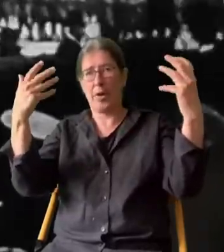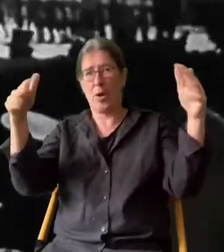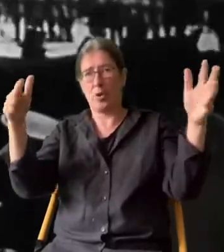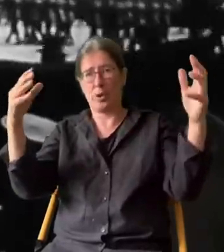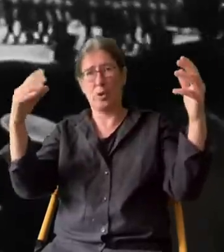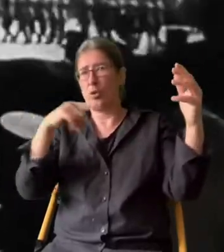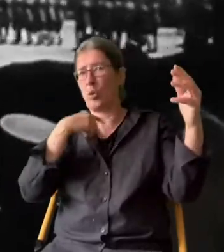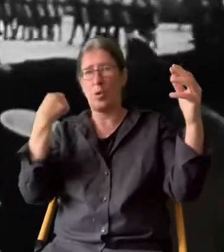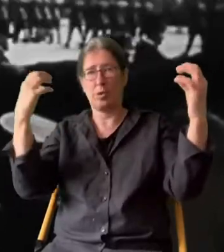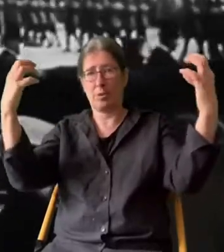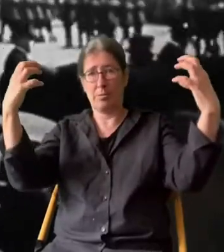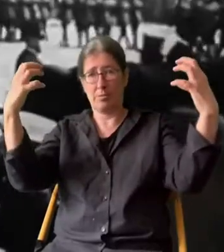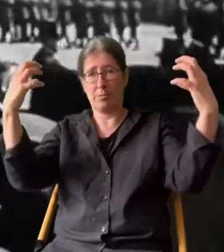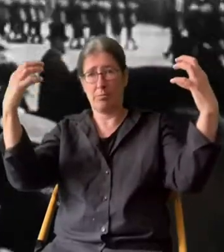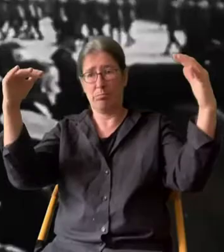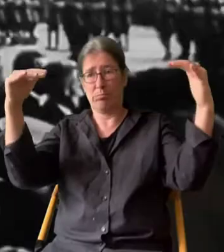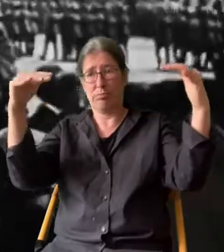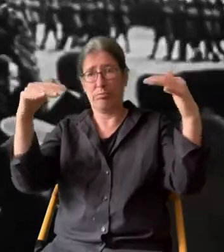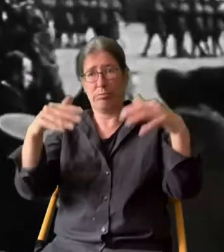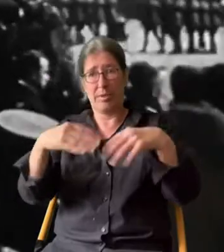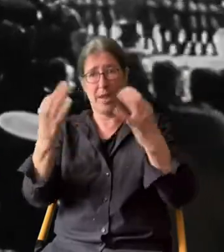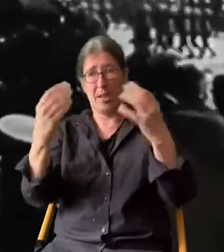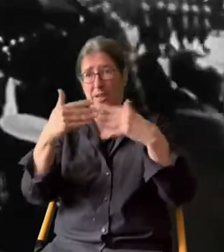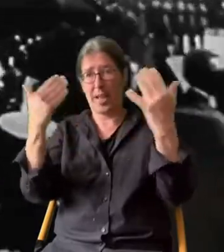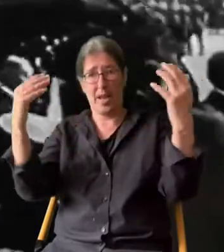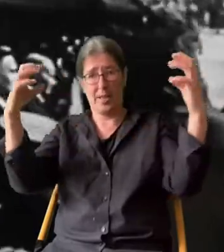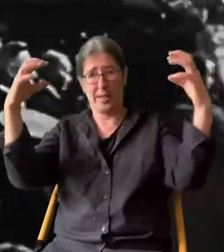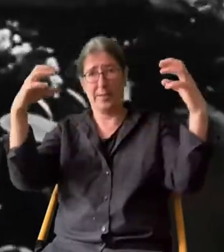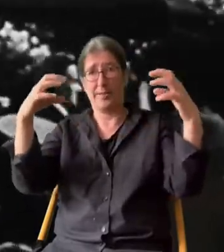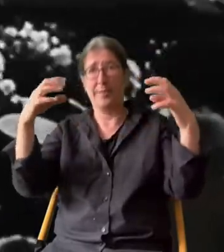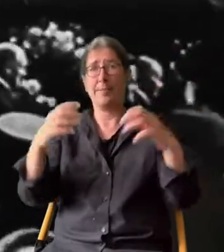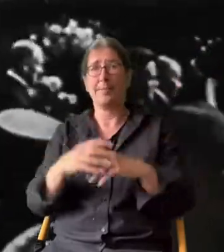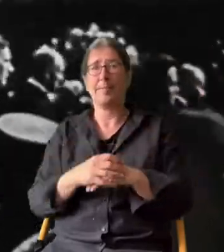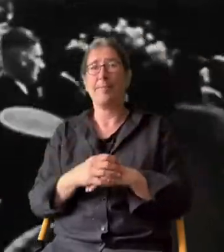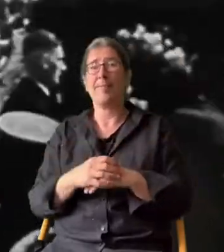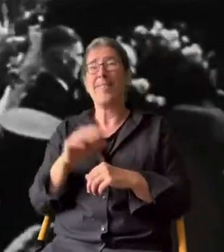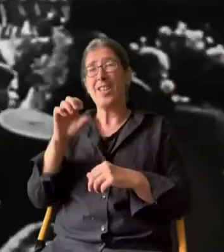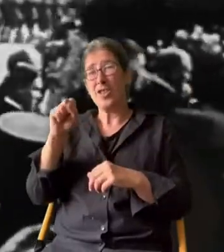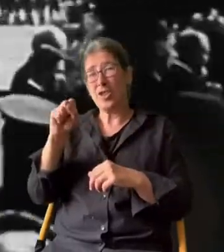kraftlos tot ins Tageshelle.